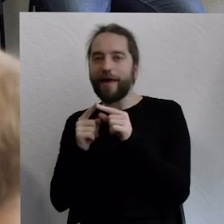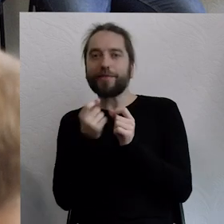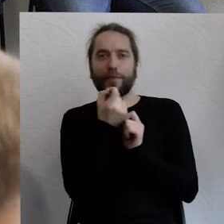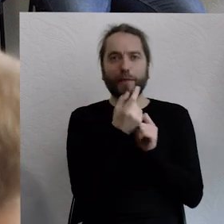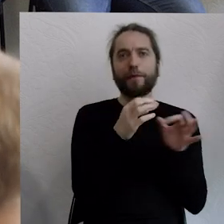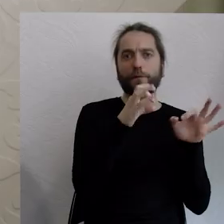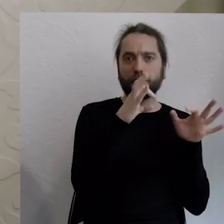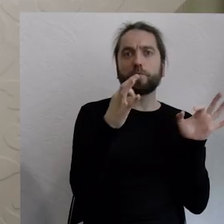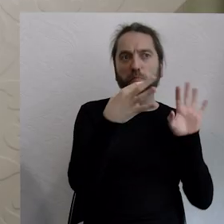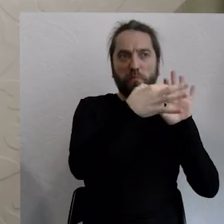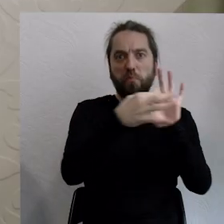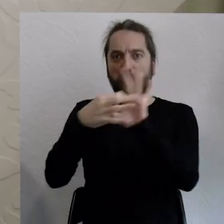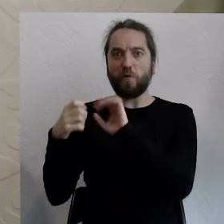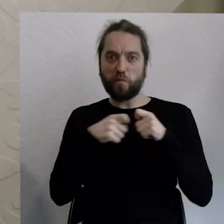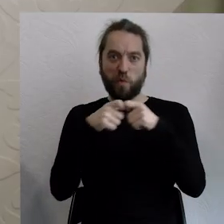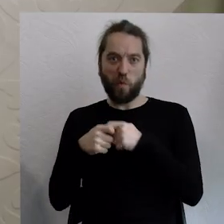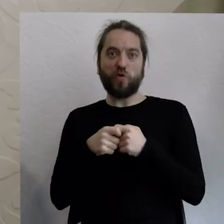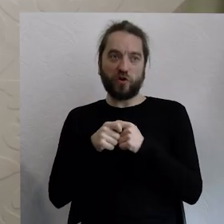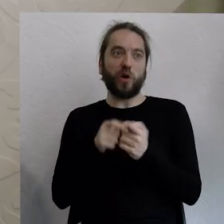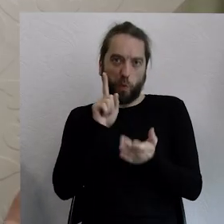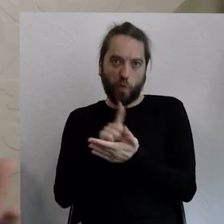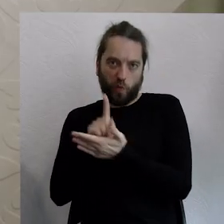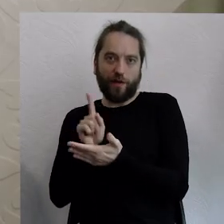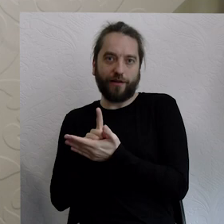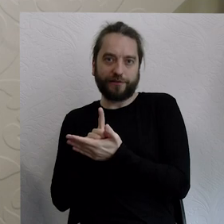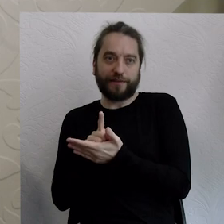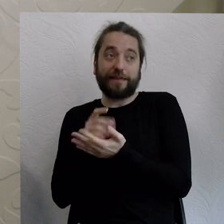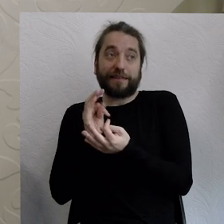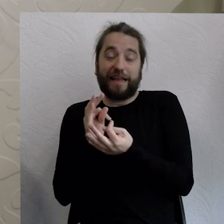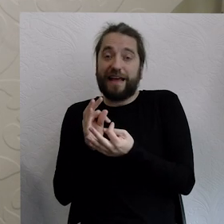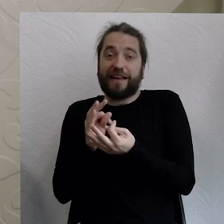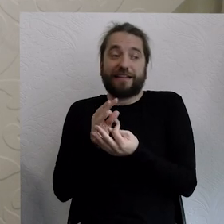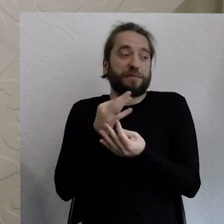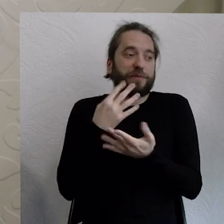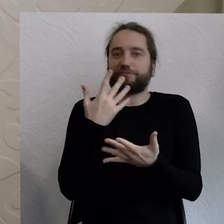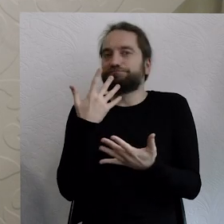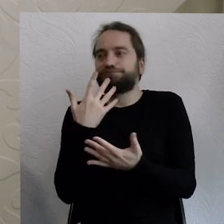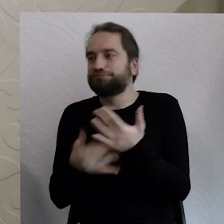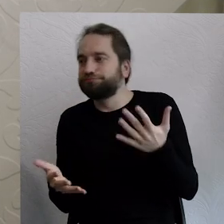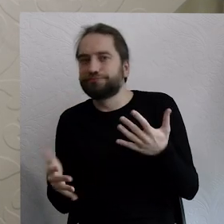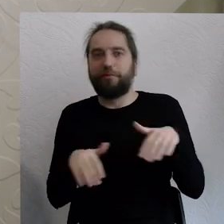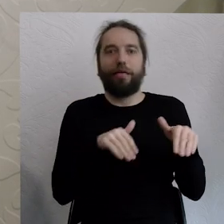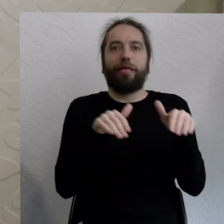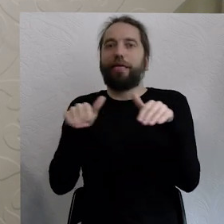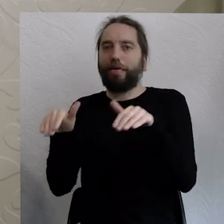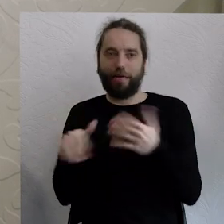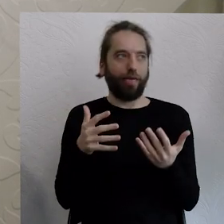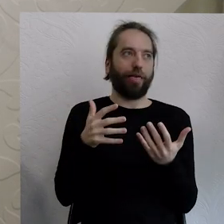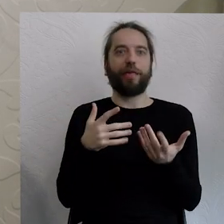prastarej w jakimś sensie powrócić. Bo ona nam się gdzieś zgubiła. Bo zgubiliśmy się w pogoni za konsumpcją, za innymi rzeczami.